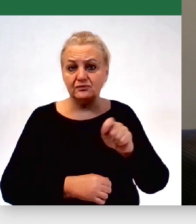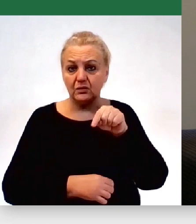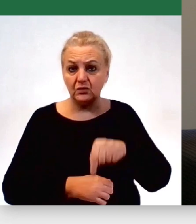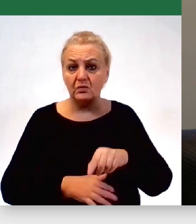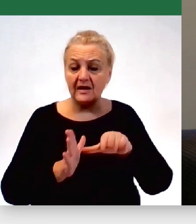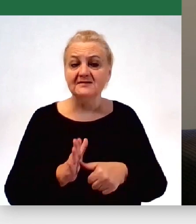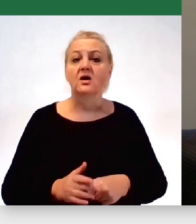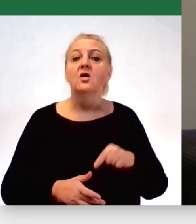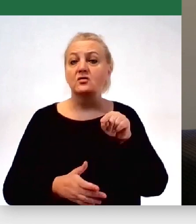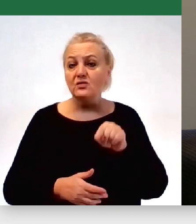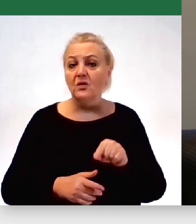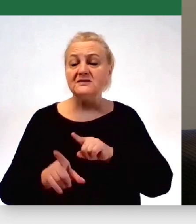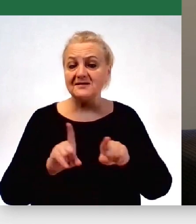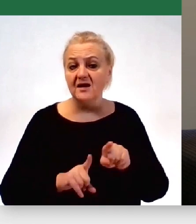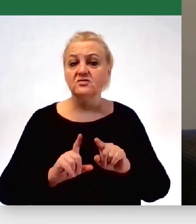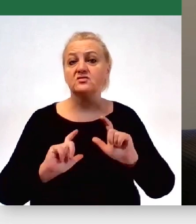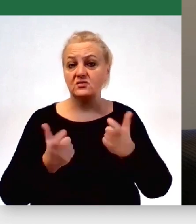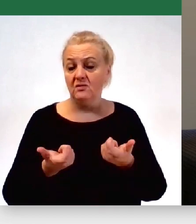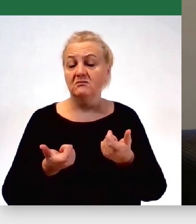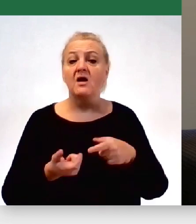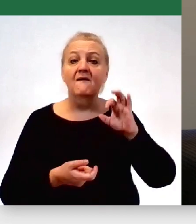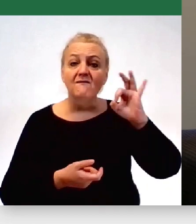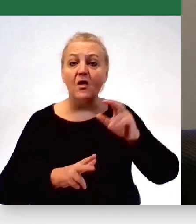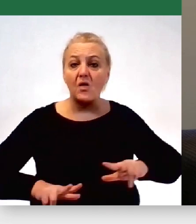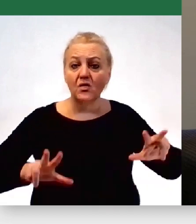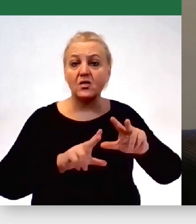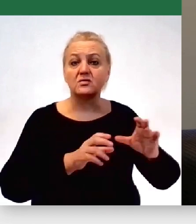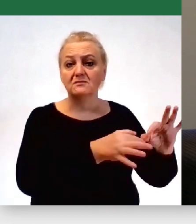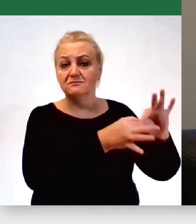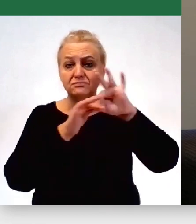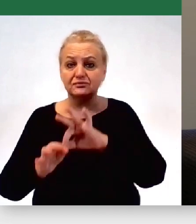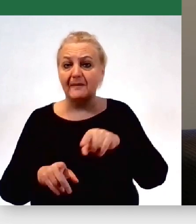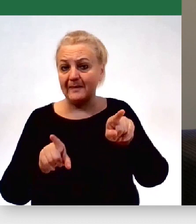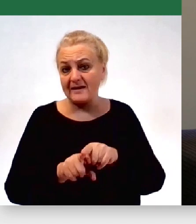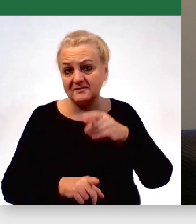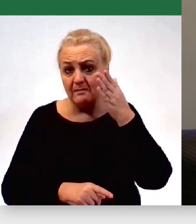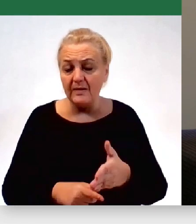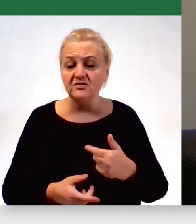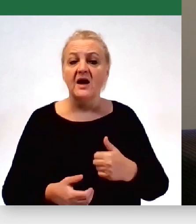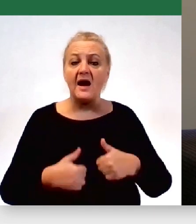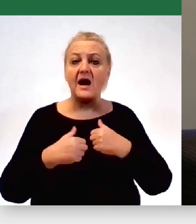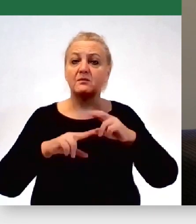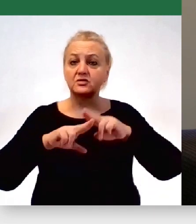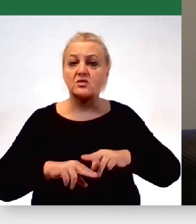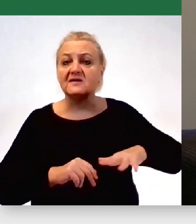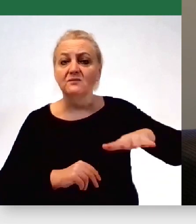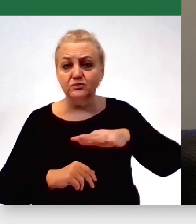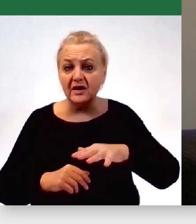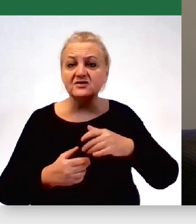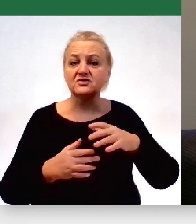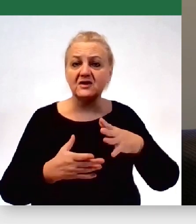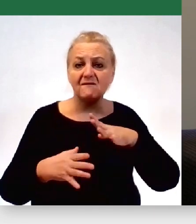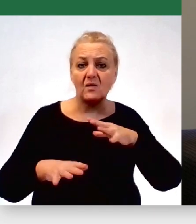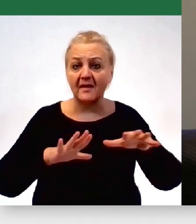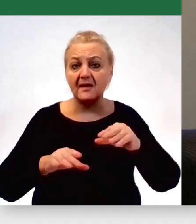to prędzej czy później dojdzie do tego, że ich rodziny także do nas będą chciały trafić. Więc żebyśmy zostawili sobie tę przestrzeń właśnie dla